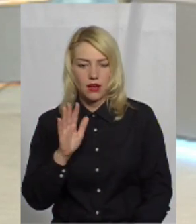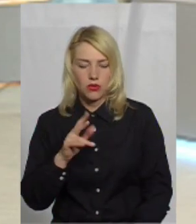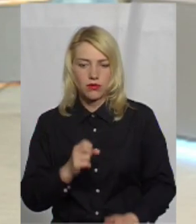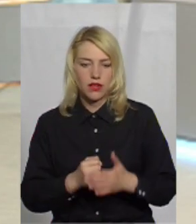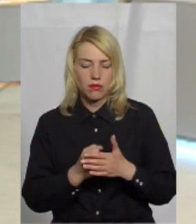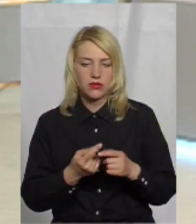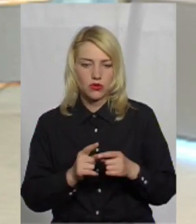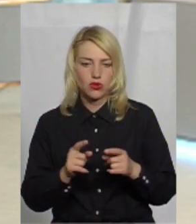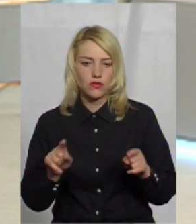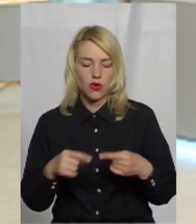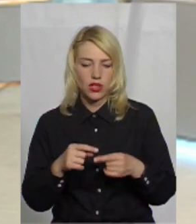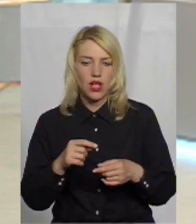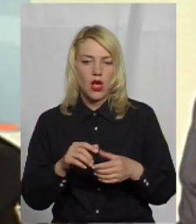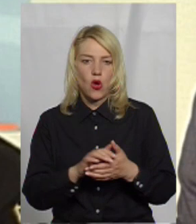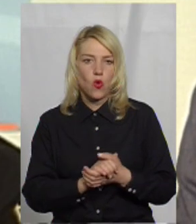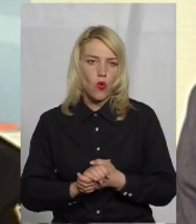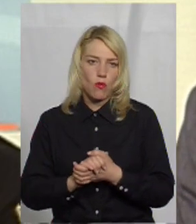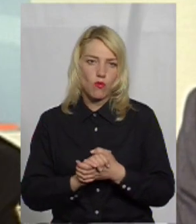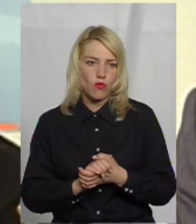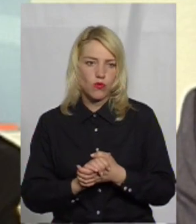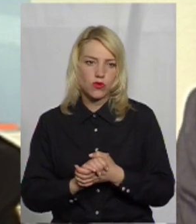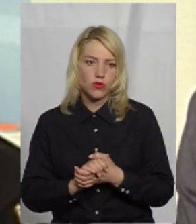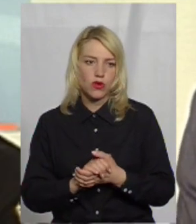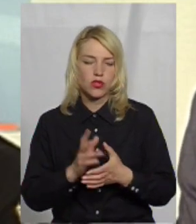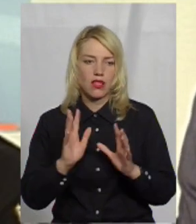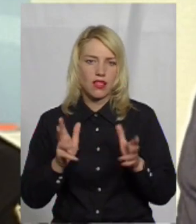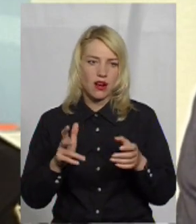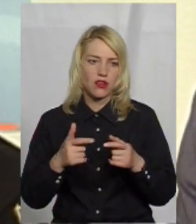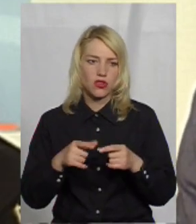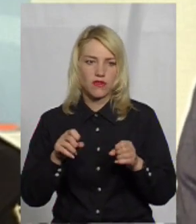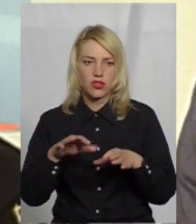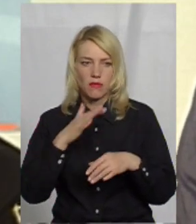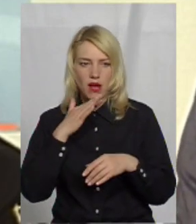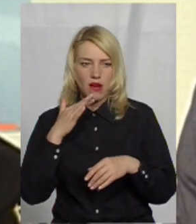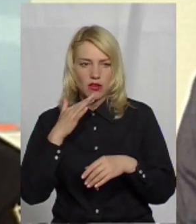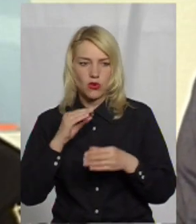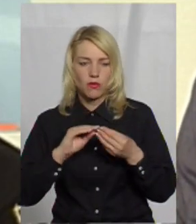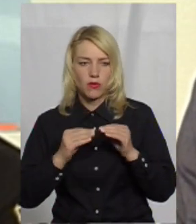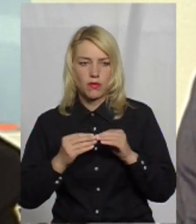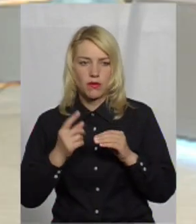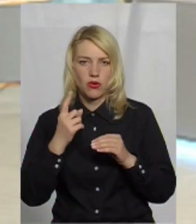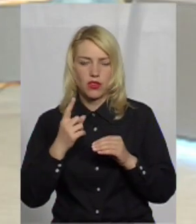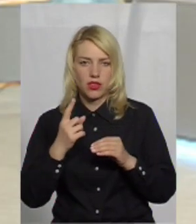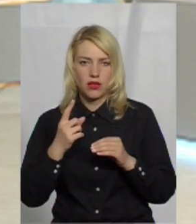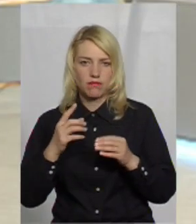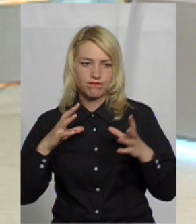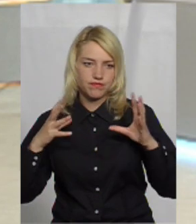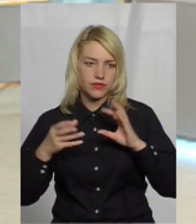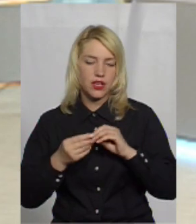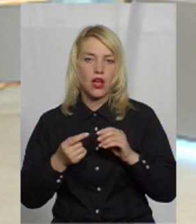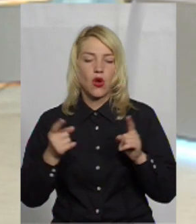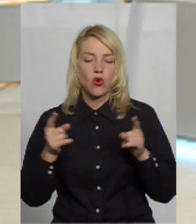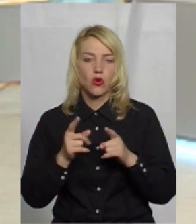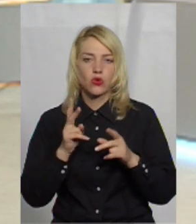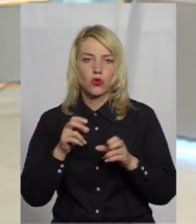фактично комунгосп, трактор і все остальне прицепне обладнання. Вони вирішили багато проблем одним махом. Коротенько, хто